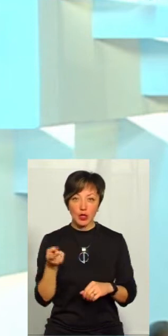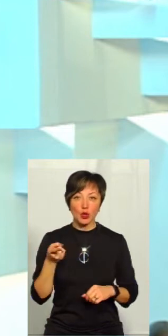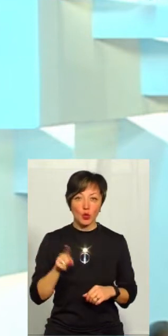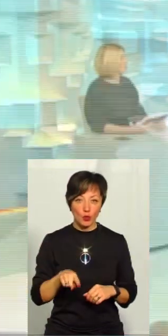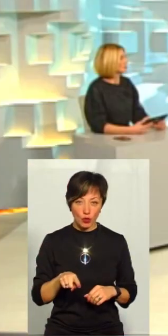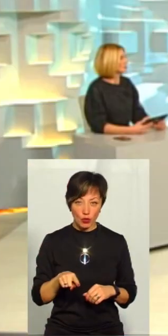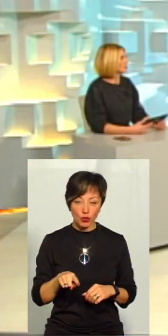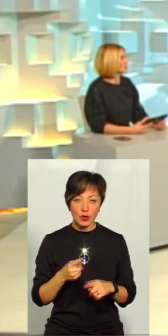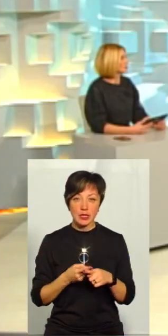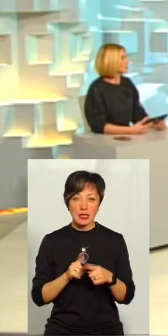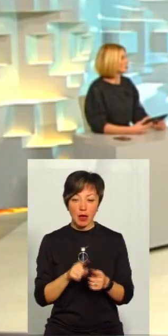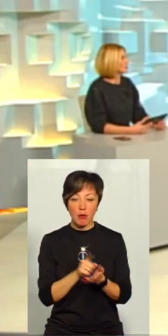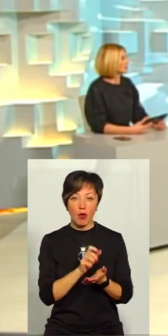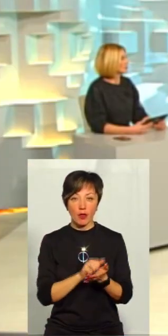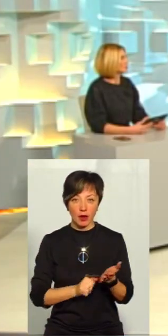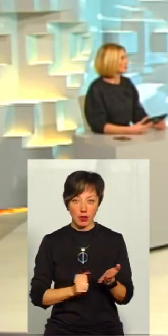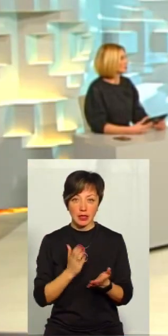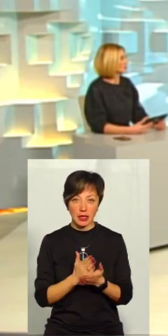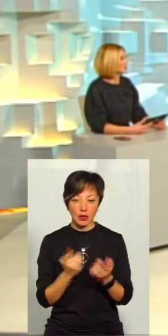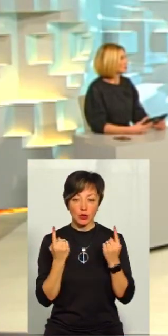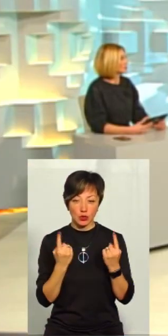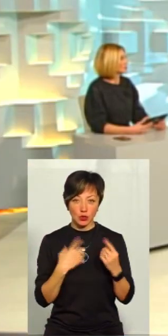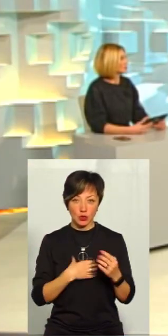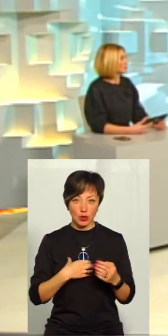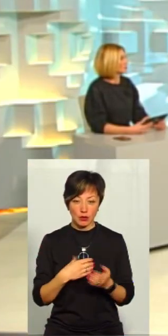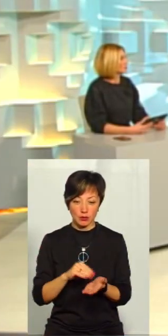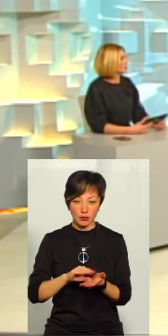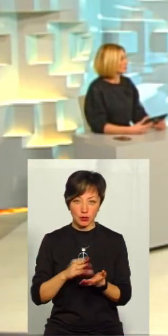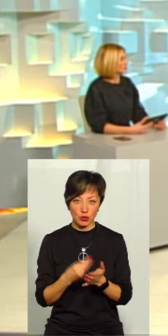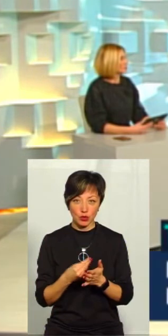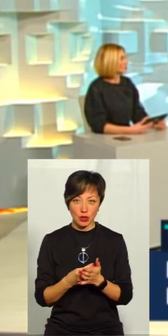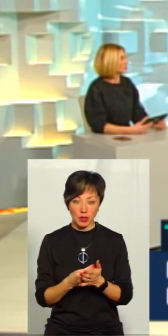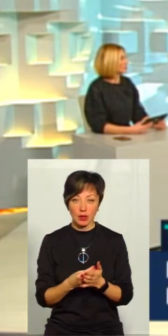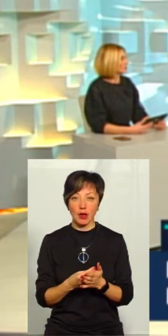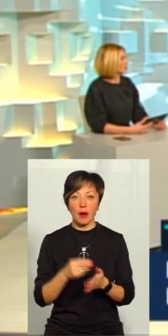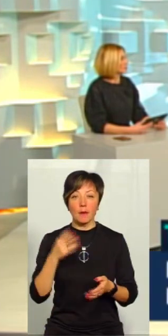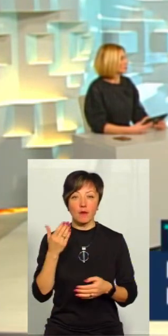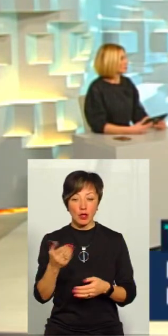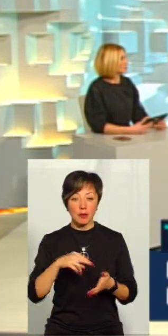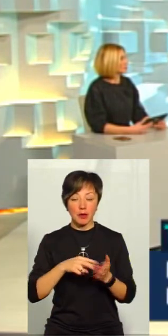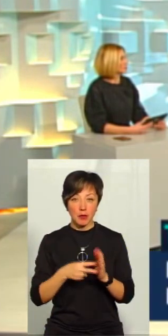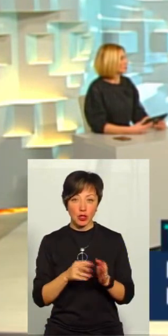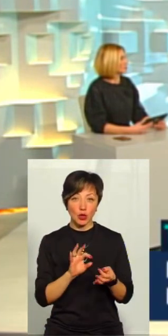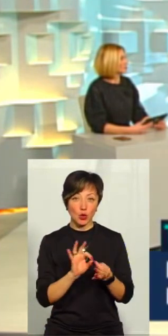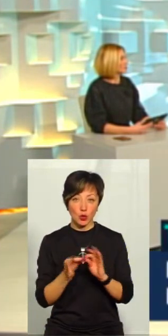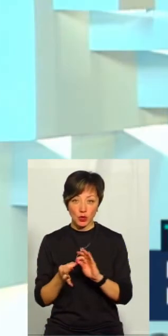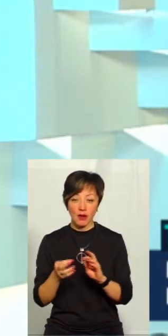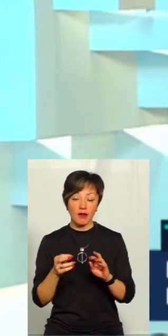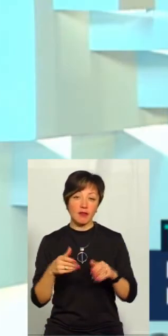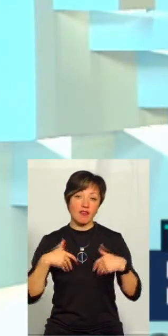І тому, так як цей податок є дуже суттєвим у бюджеті Колобаєвської ОТГ, вони, передбачаючи труднощі,